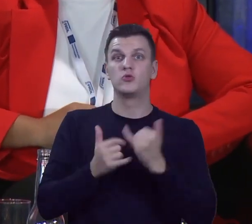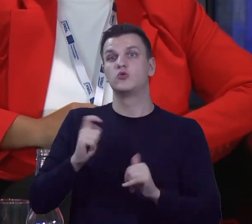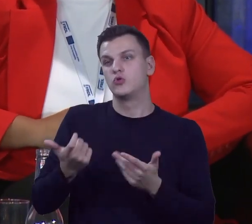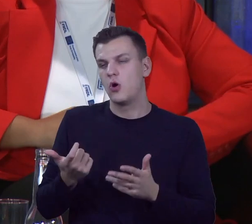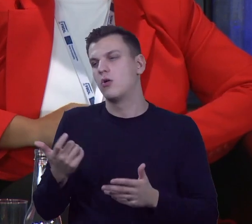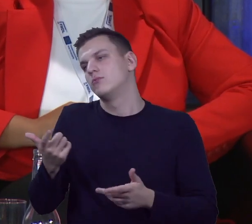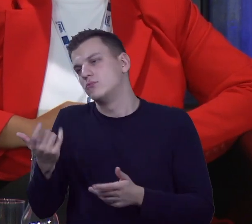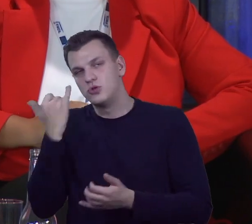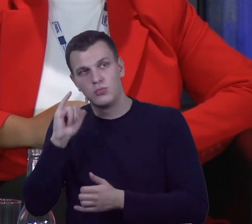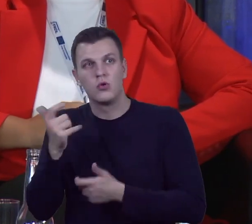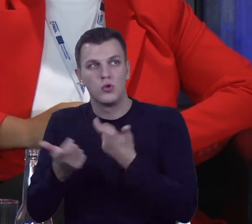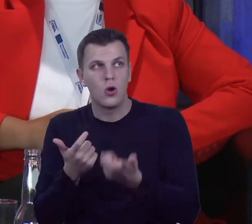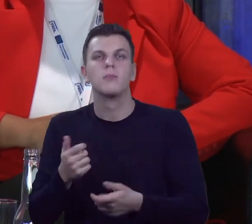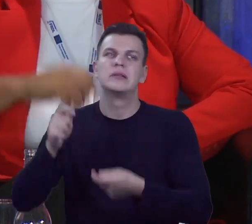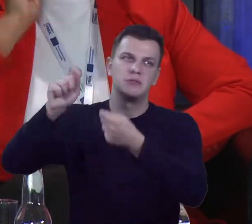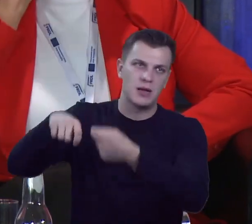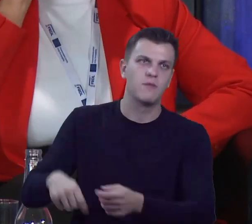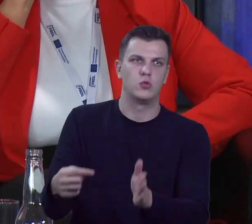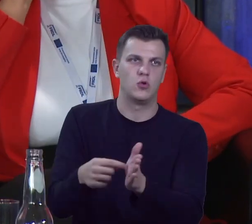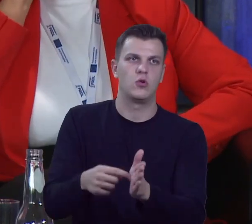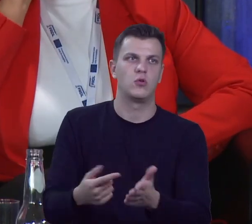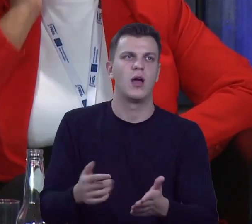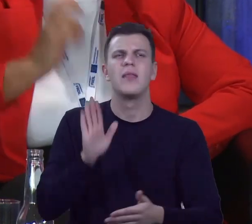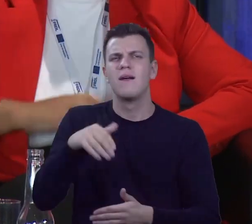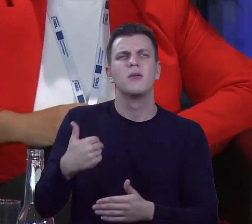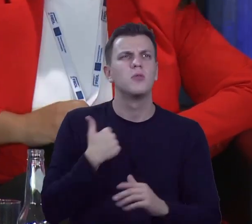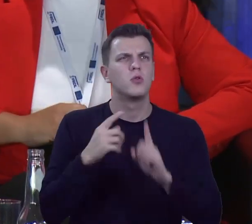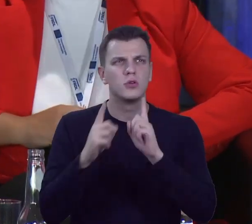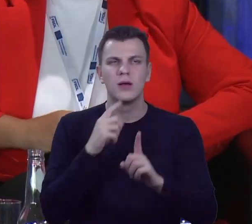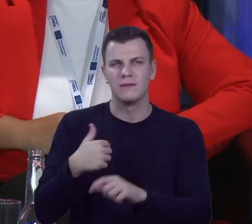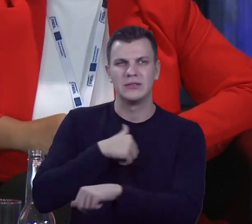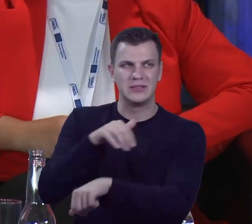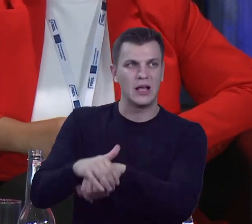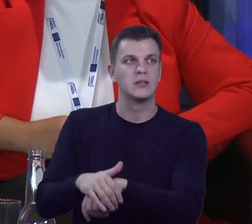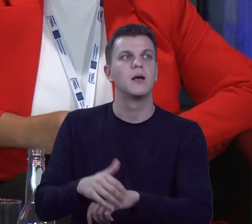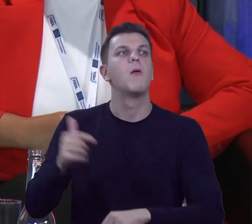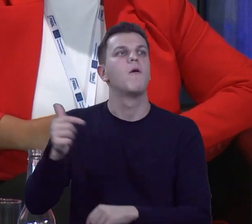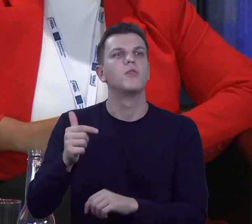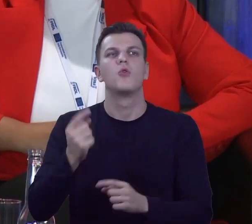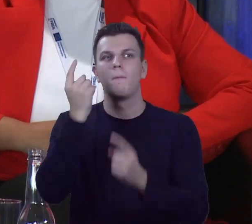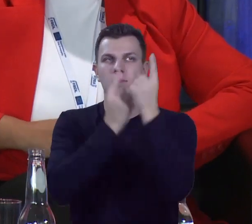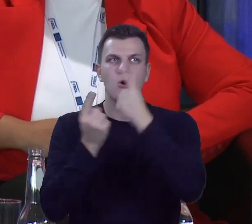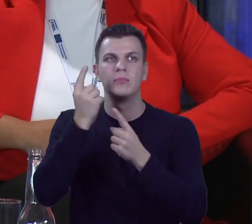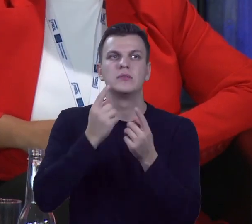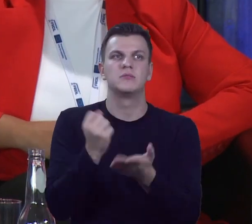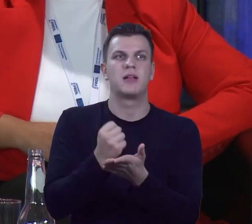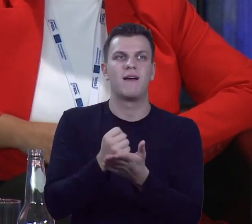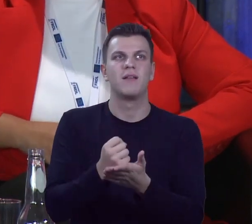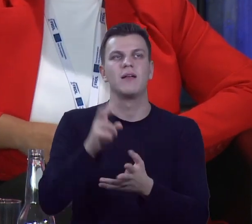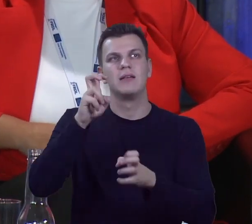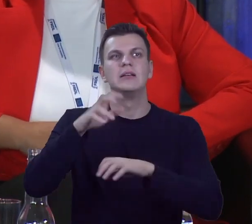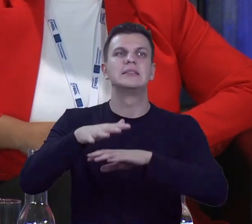sprawdzamy. Ale tutaj nawet rozmawialiśmy, ja się z zgadzam, że należałoby się może zastanowić nad zawodowym